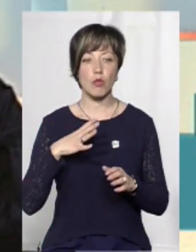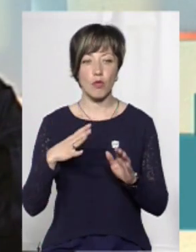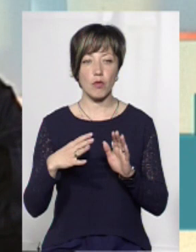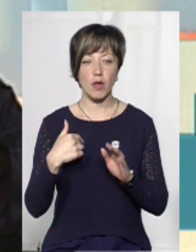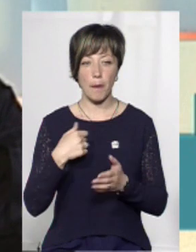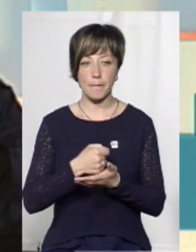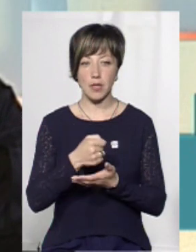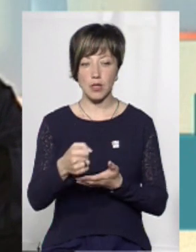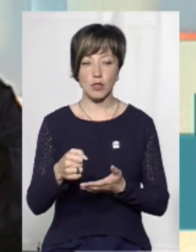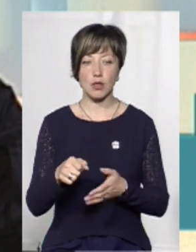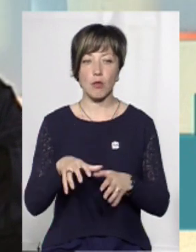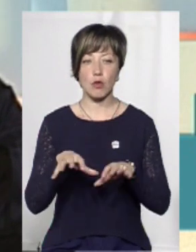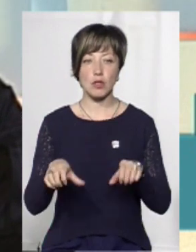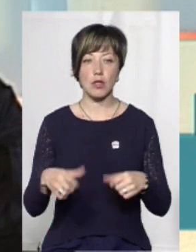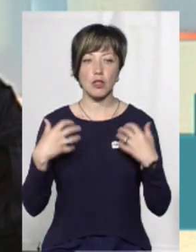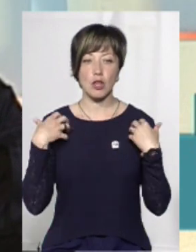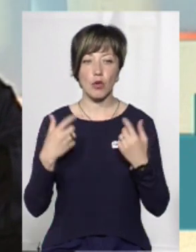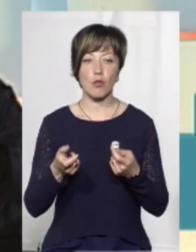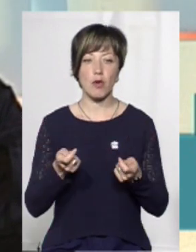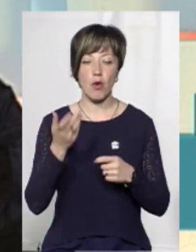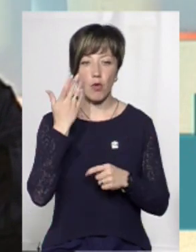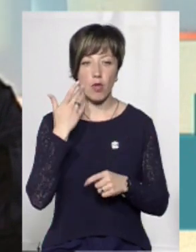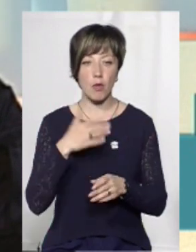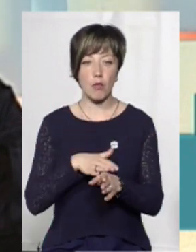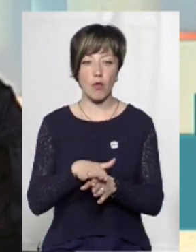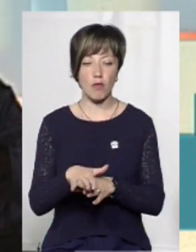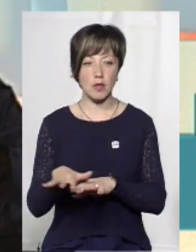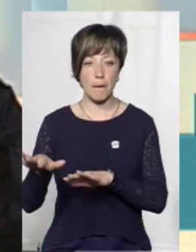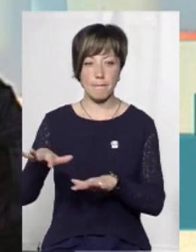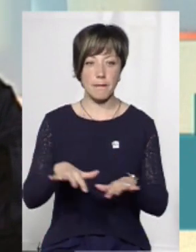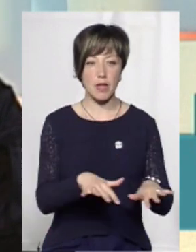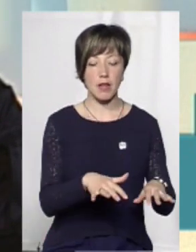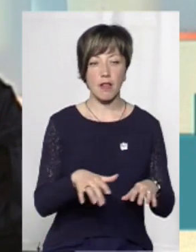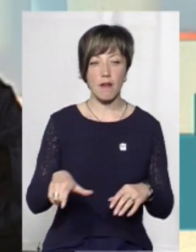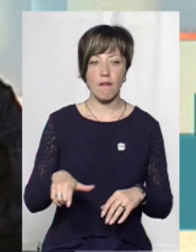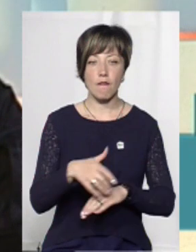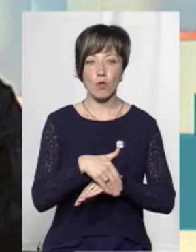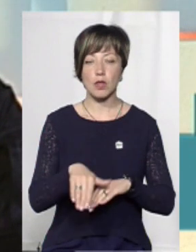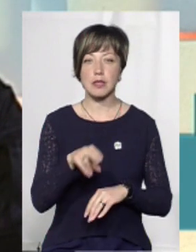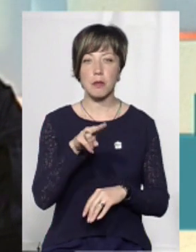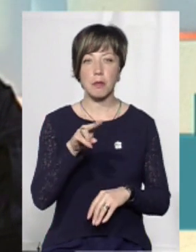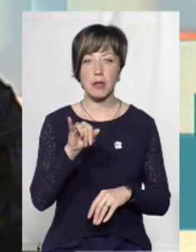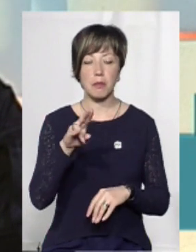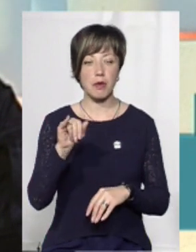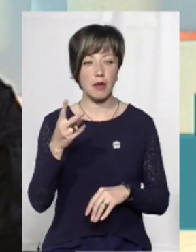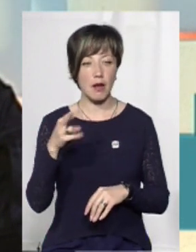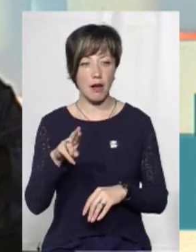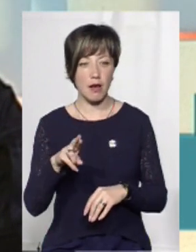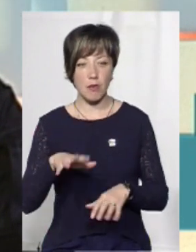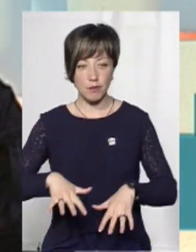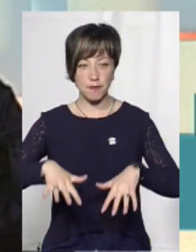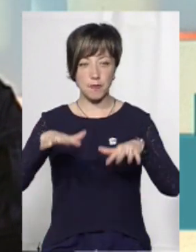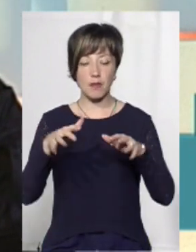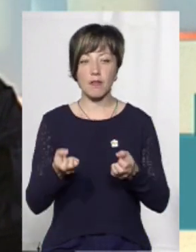призначений на посаду начальника управління, коли повністю плила вулиця Проскурівського підпілля. Вона плила